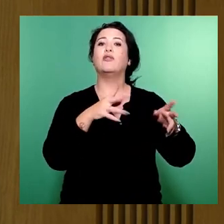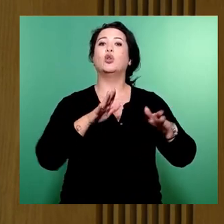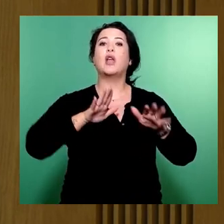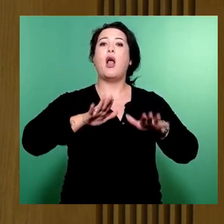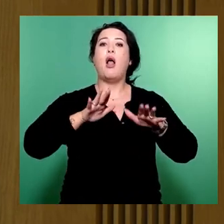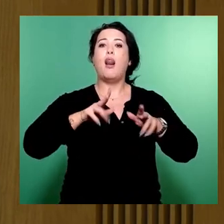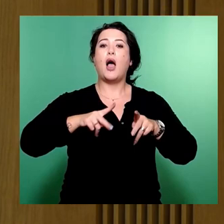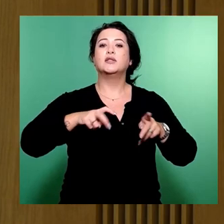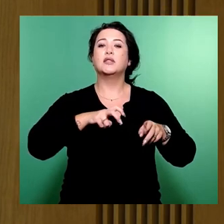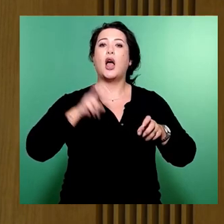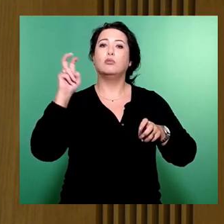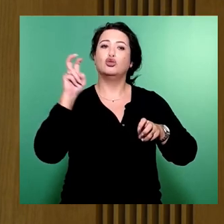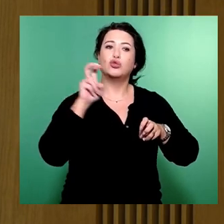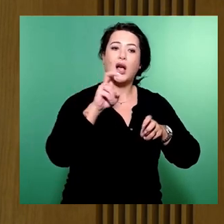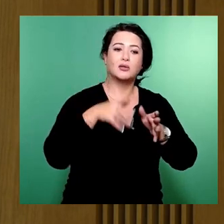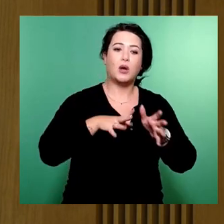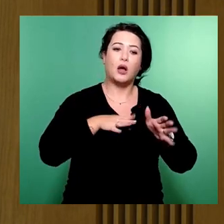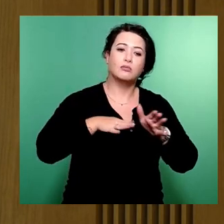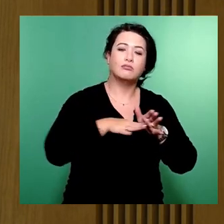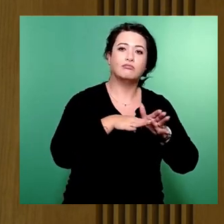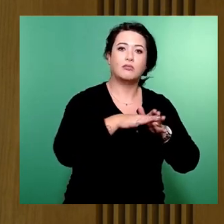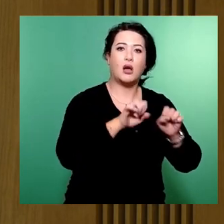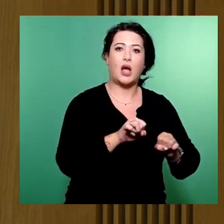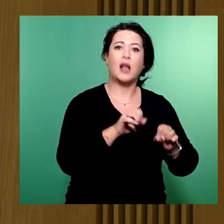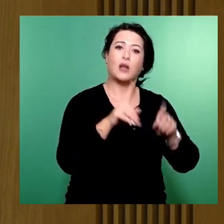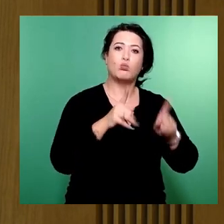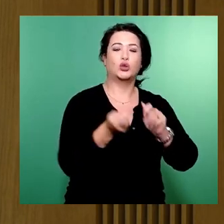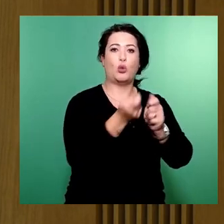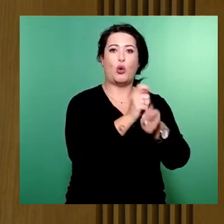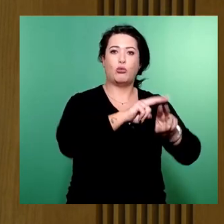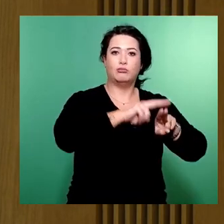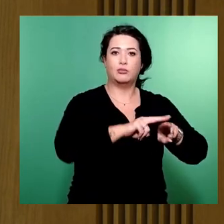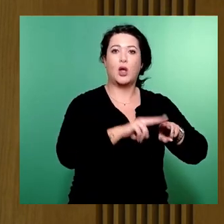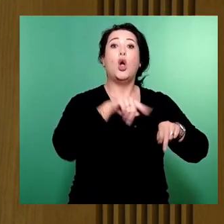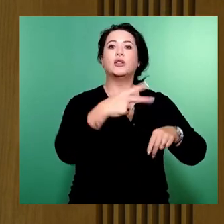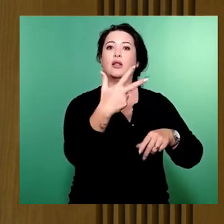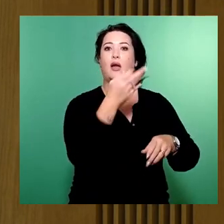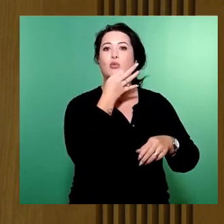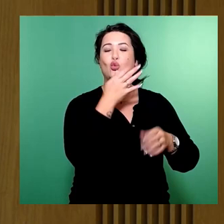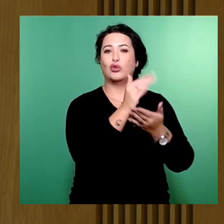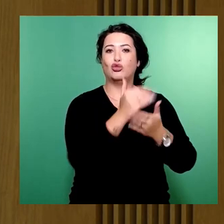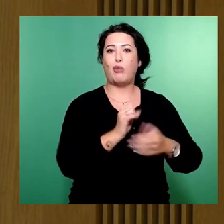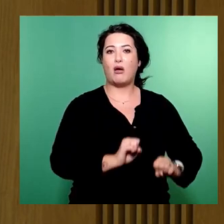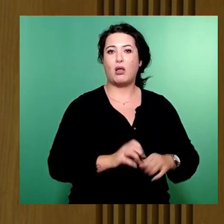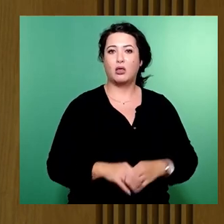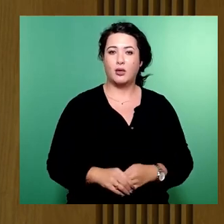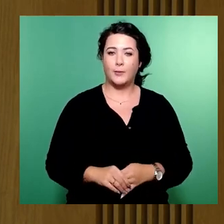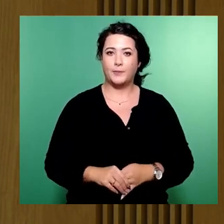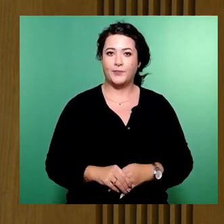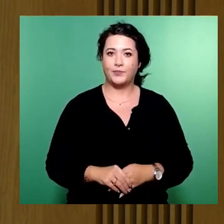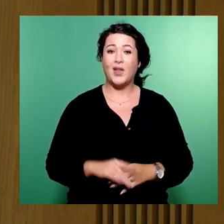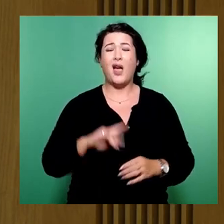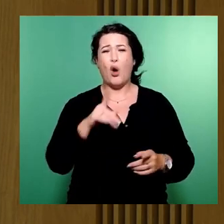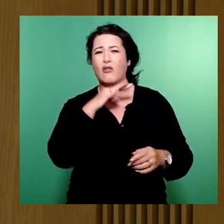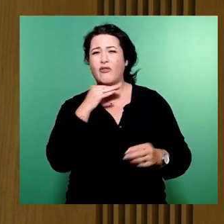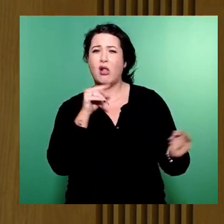Straßenbahnen sowie eine sich daraus ergebende Fahrzeitgewinn von drei Minuten für diese Straßenbahn. Besonders bestritten war in diesem